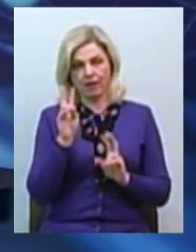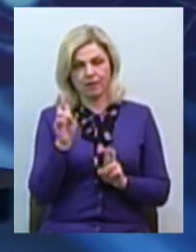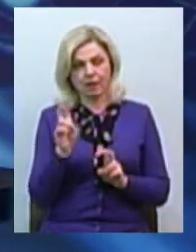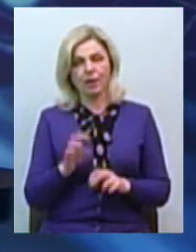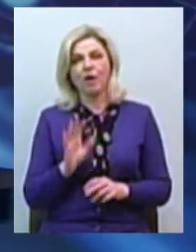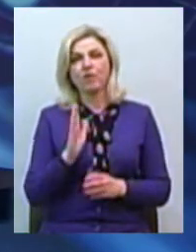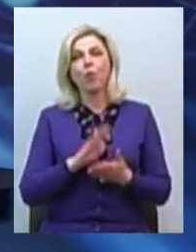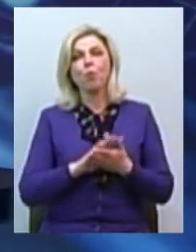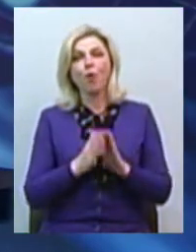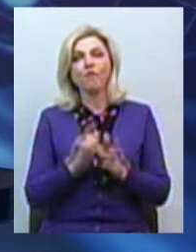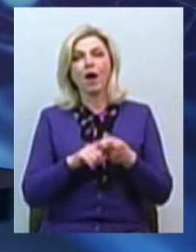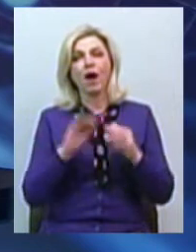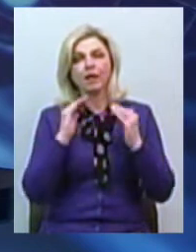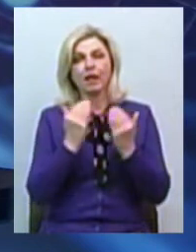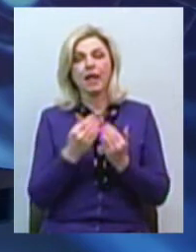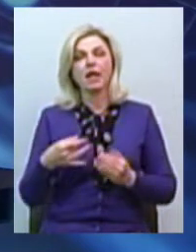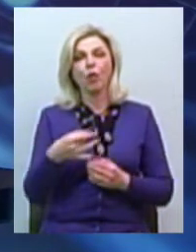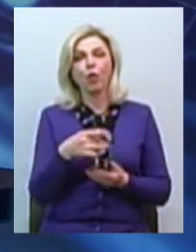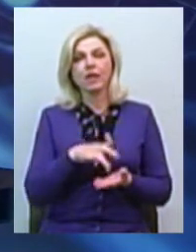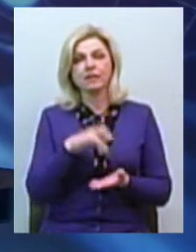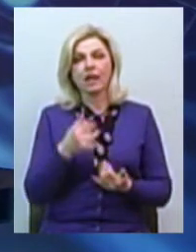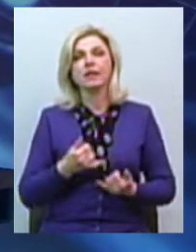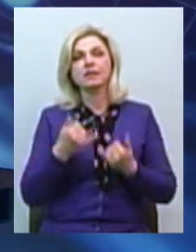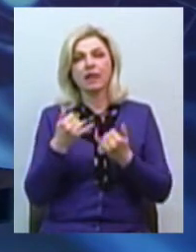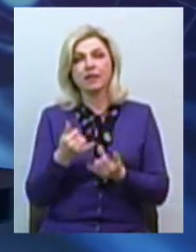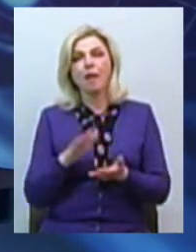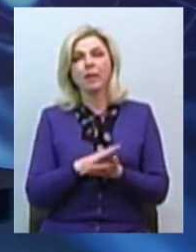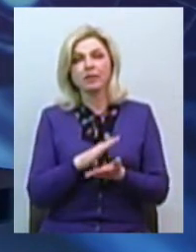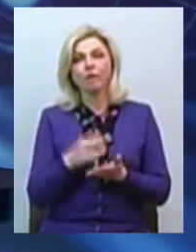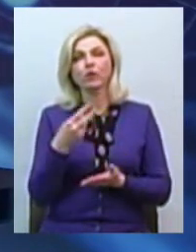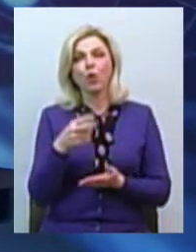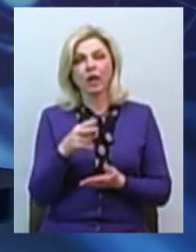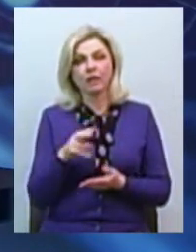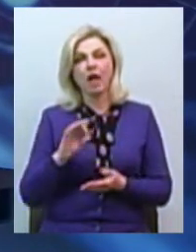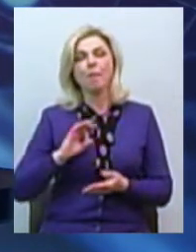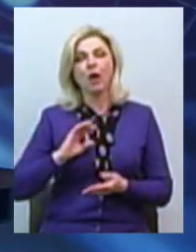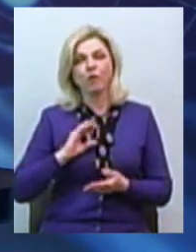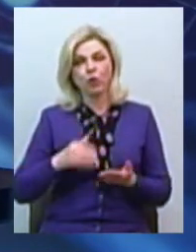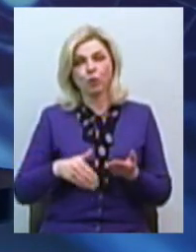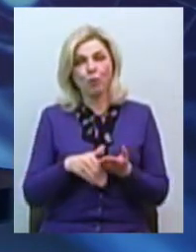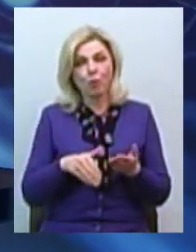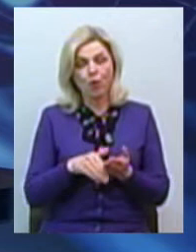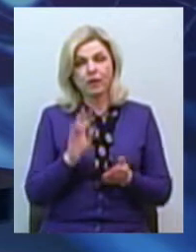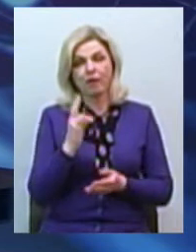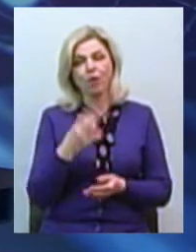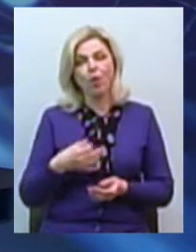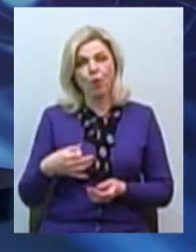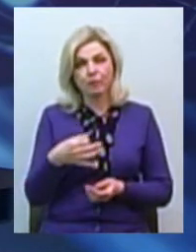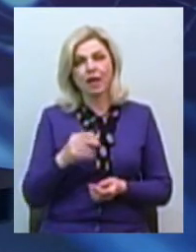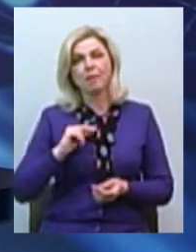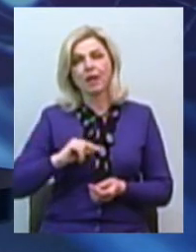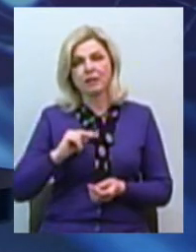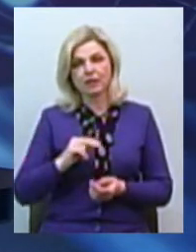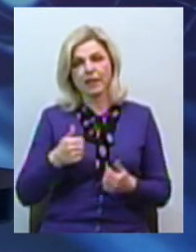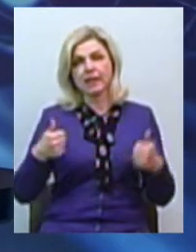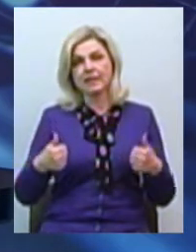В умовах карантину регіональний центр із надання безоплатної вторинної правової допомоги у Миколаївській області працює